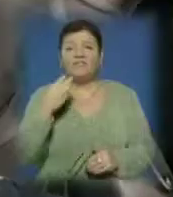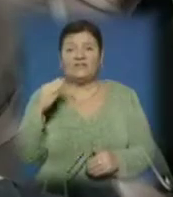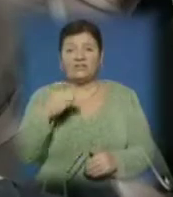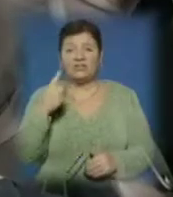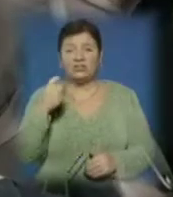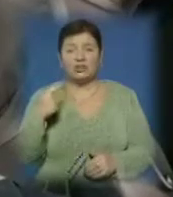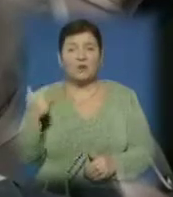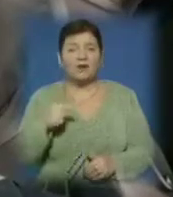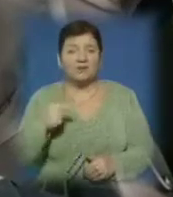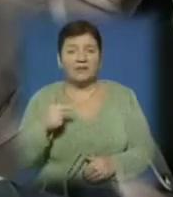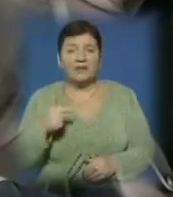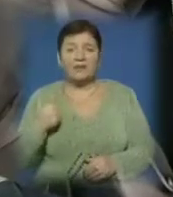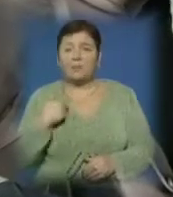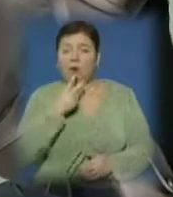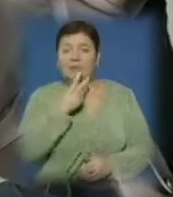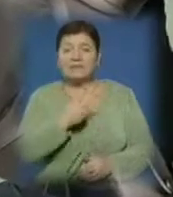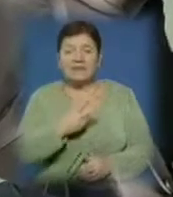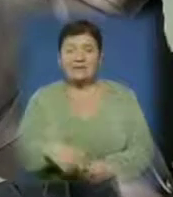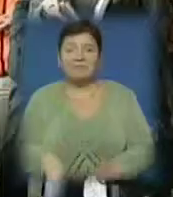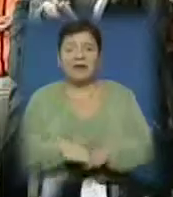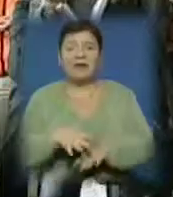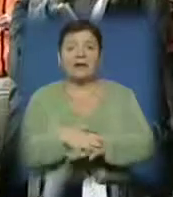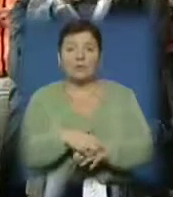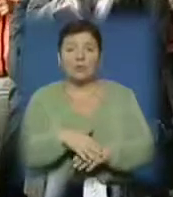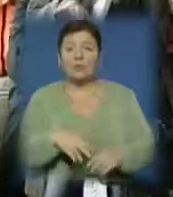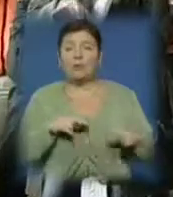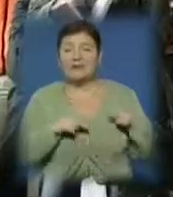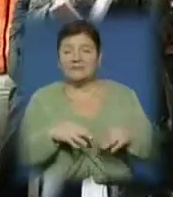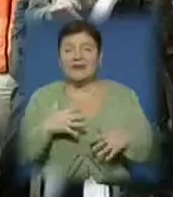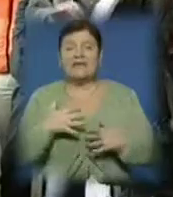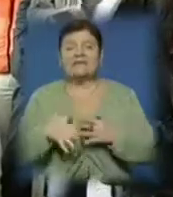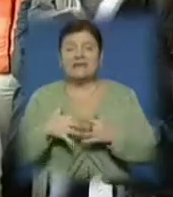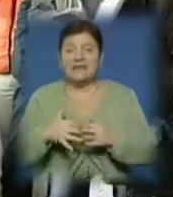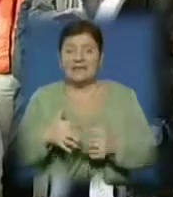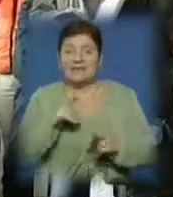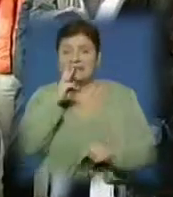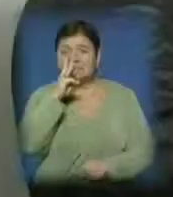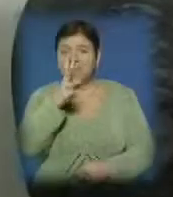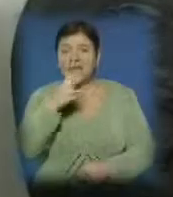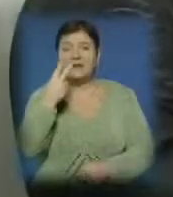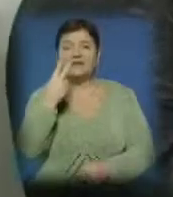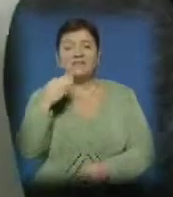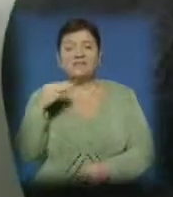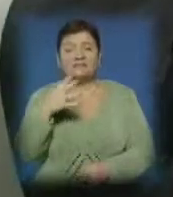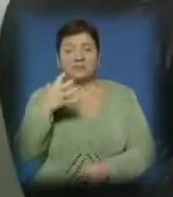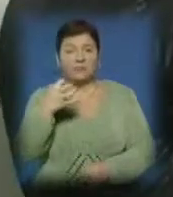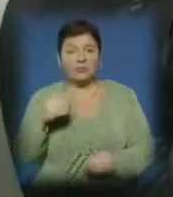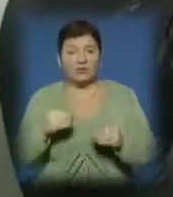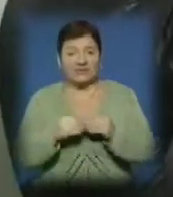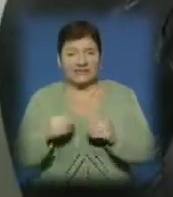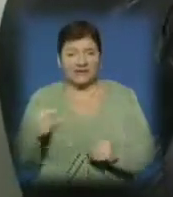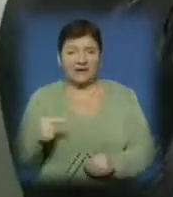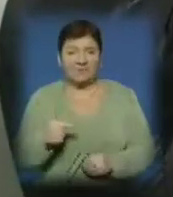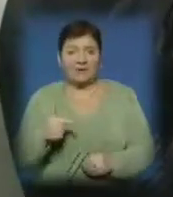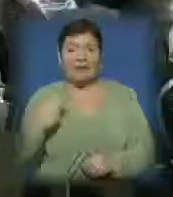За офіційною статистикою показників ринку праці Ужгородщини, середня зарплата в районі складає 2510 гривень.